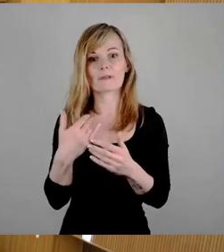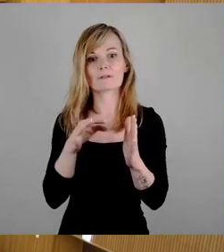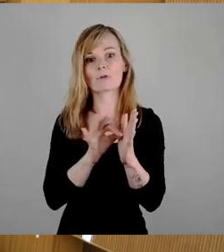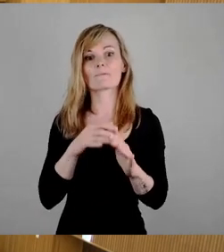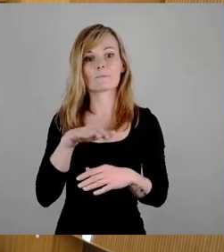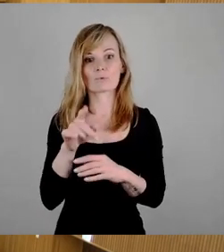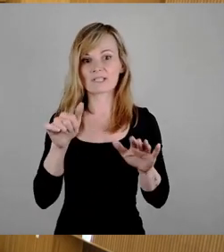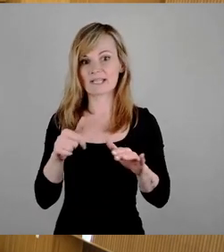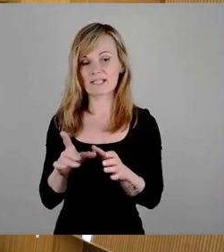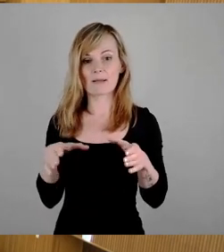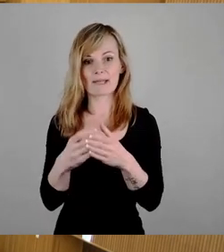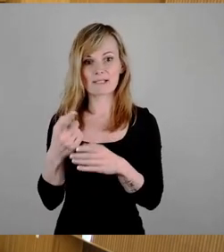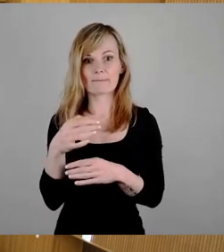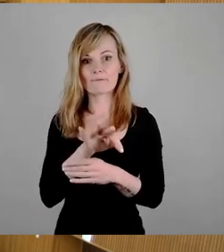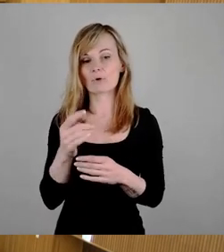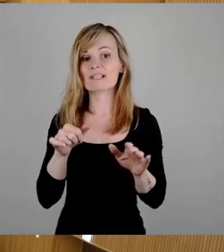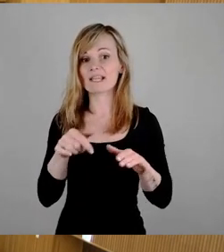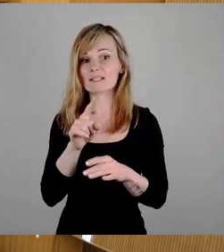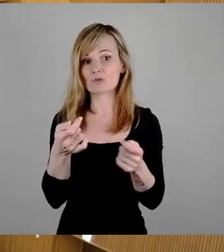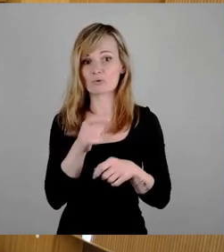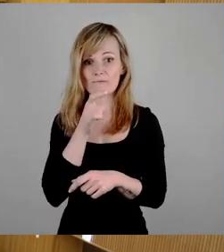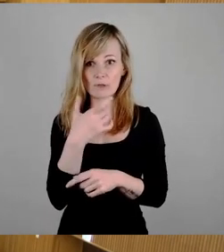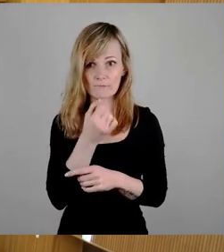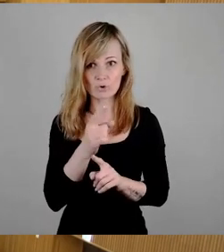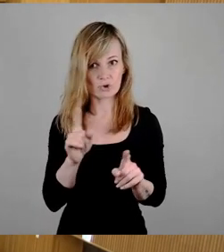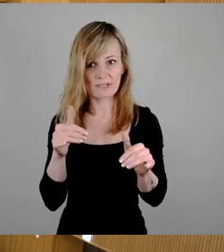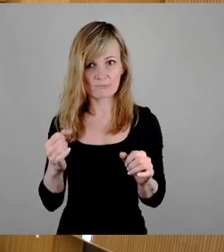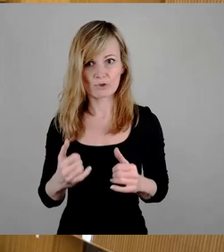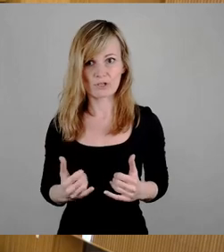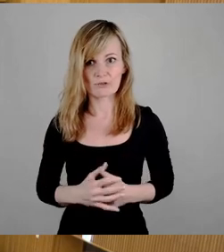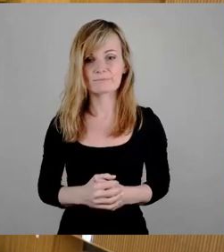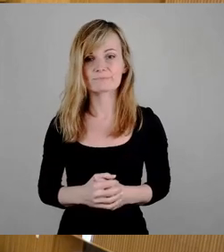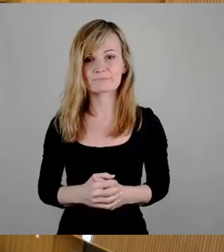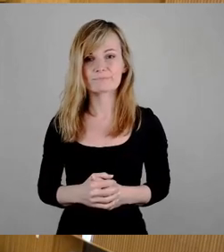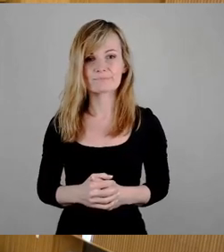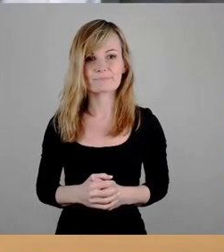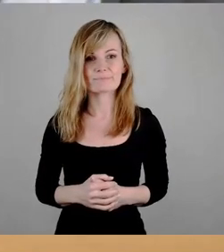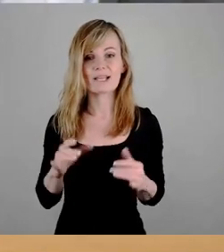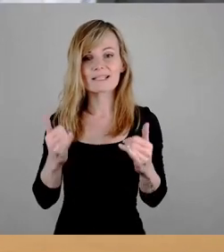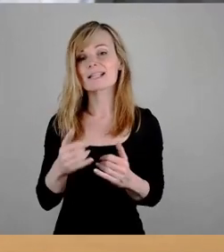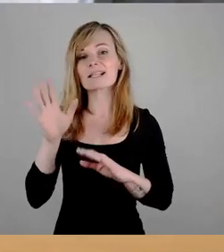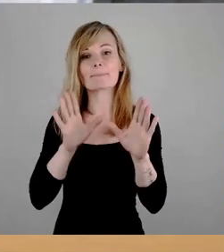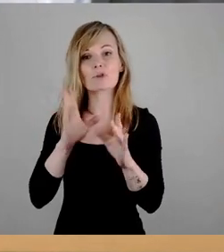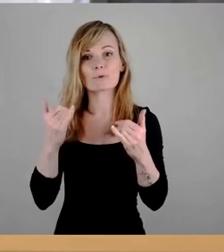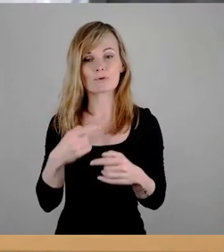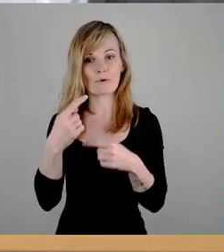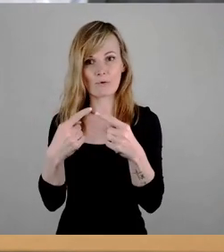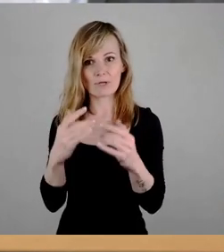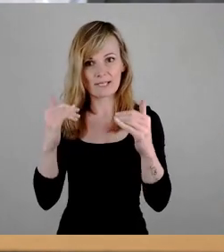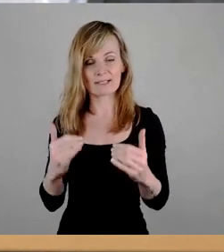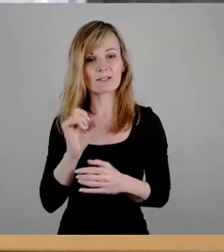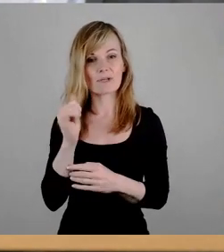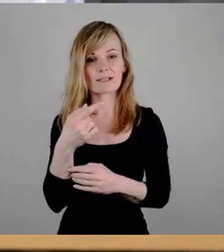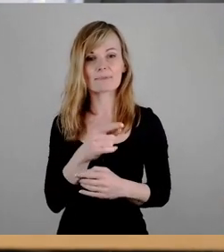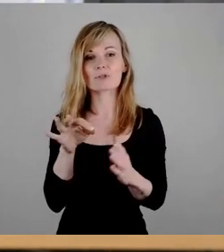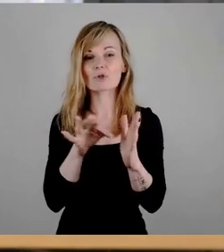AfD für 16 das Schlusswort gewünscht. Ist nicht der Fall. Wurden wir jetzt von der Abstimmung so vorgehen, dass wir uns zunächst mit dem Top